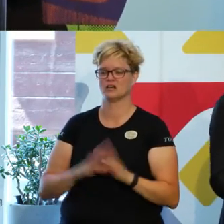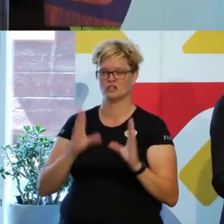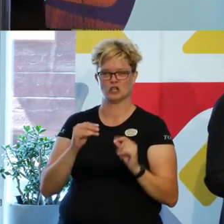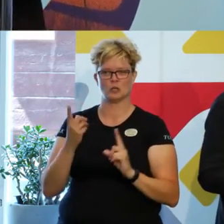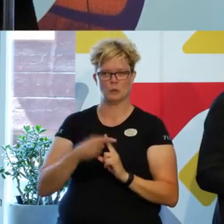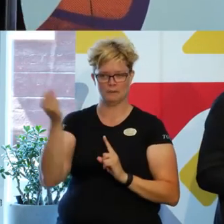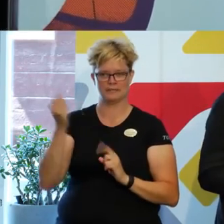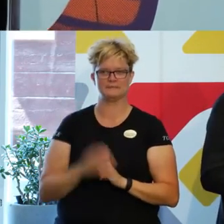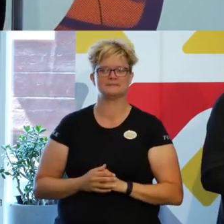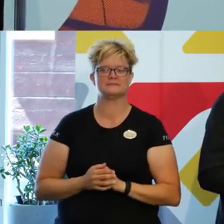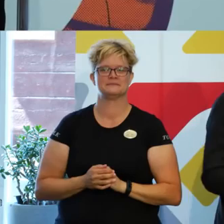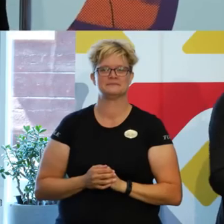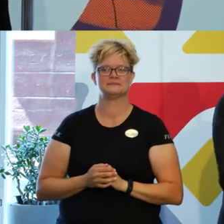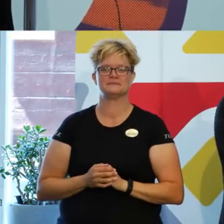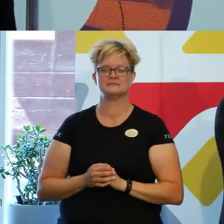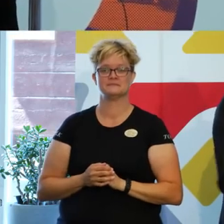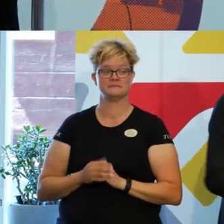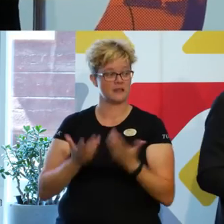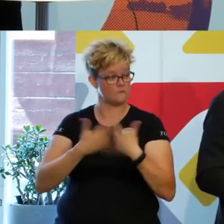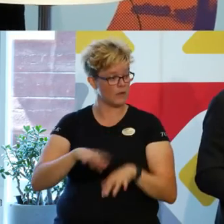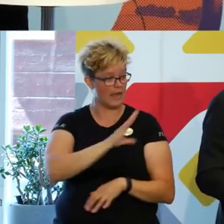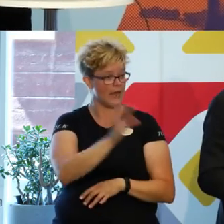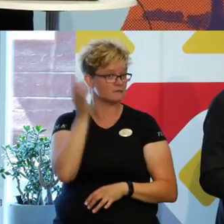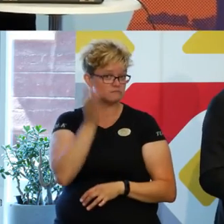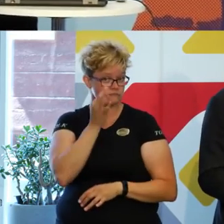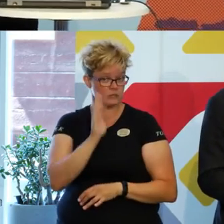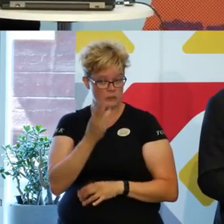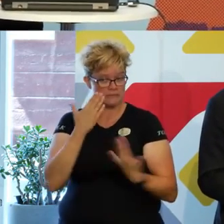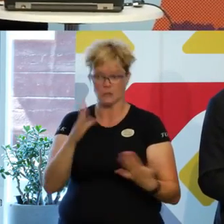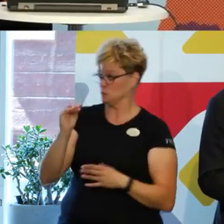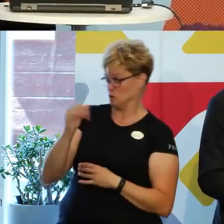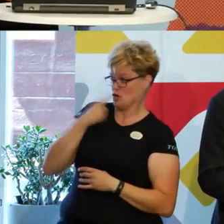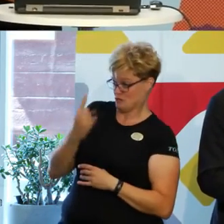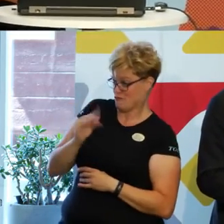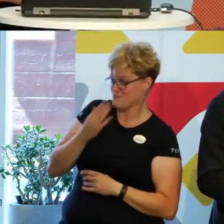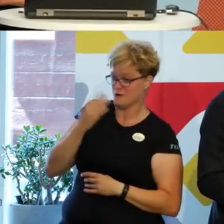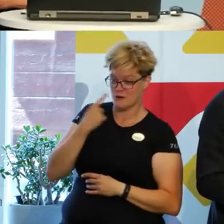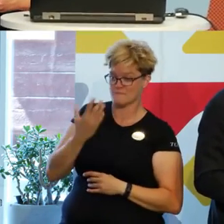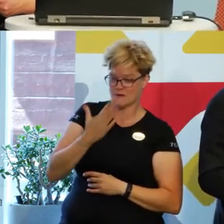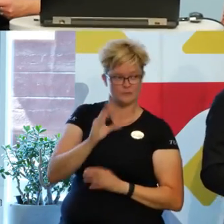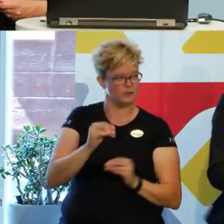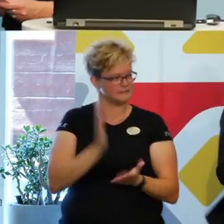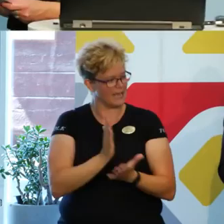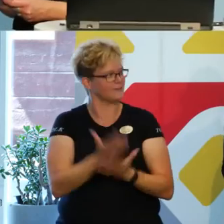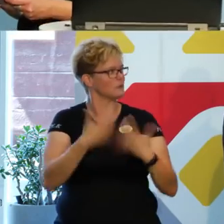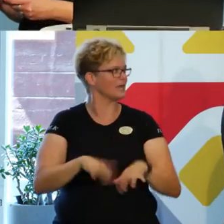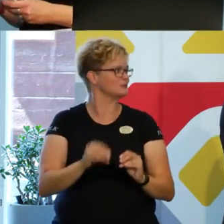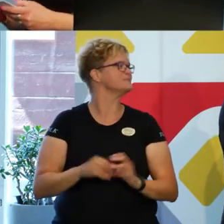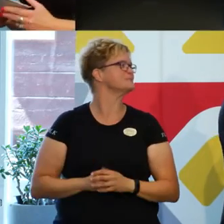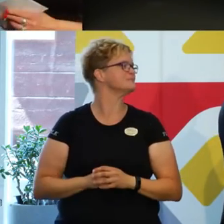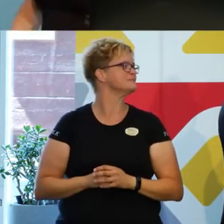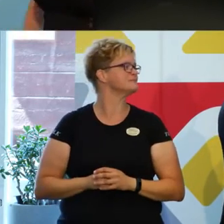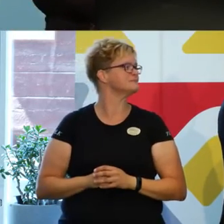Toppen. Ja, funkar era myggor nu? Det vet vi inte. Jo, det låter jättebra. är säkert. Ja, bra.